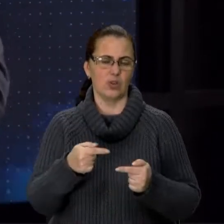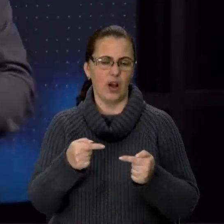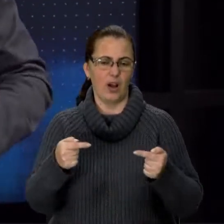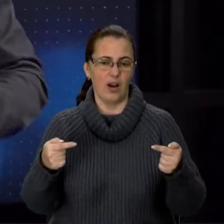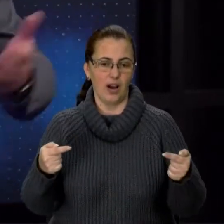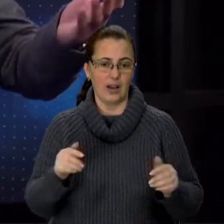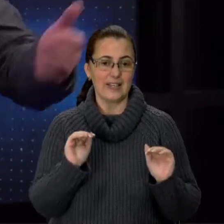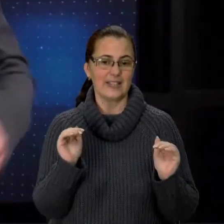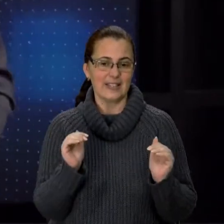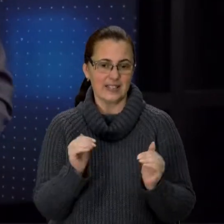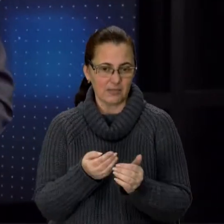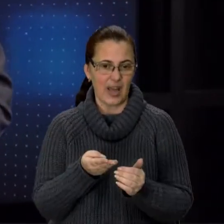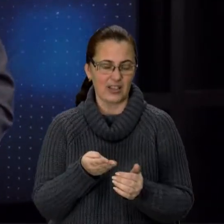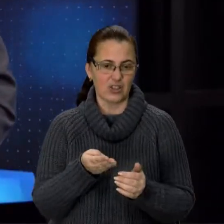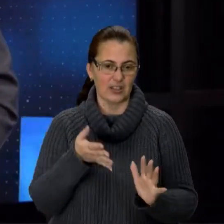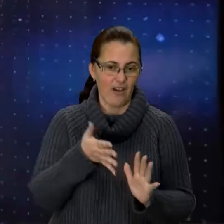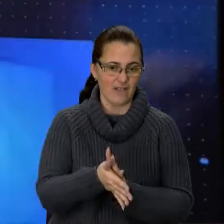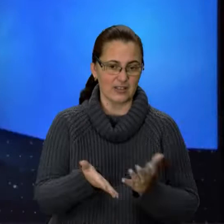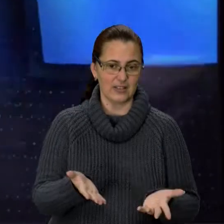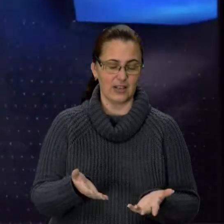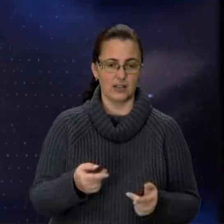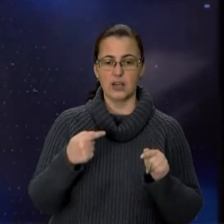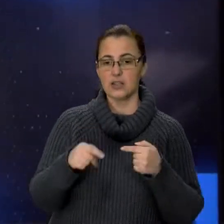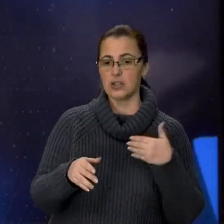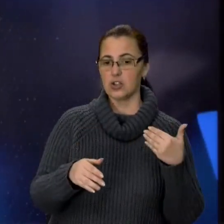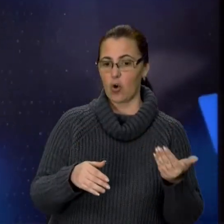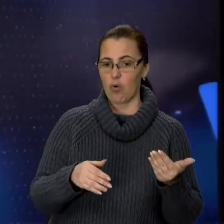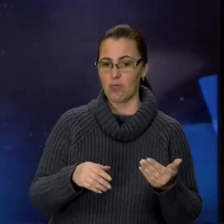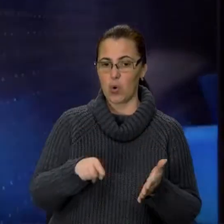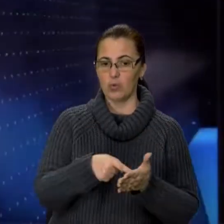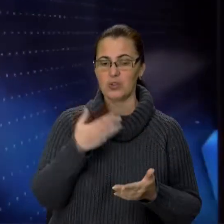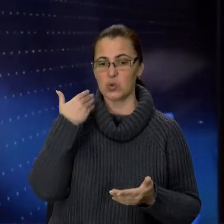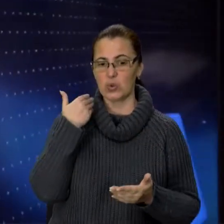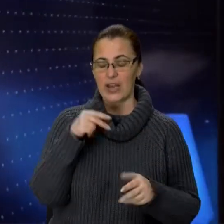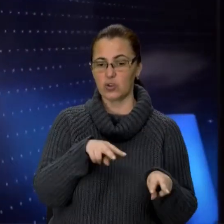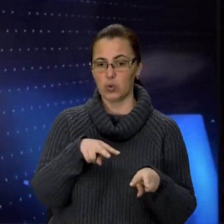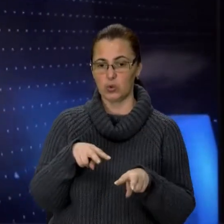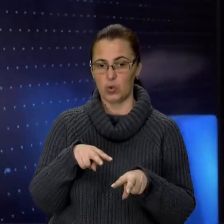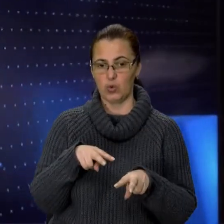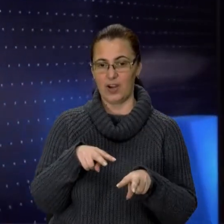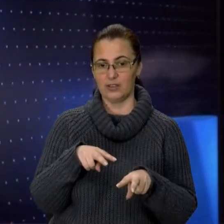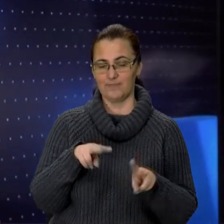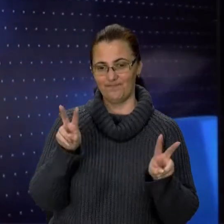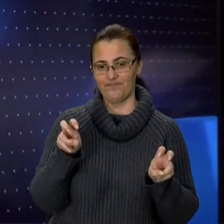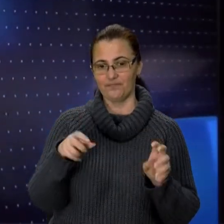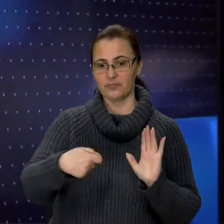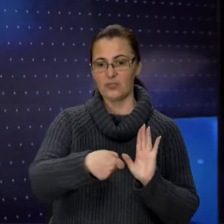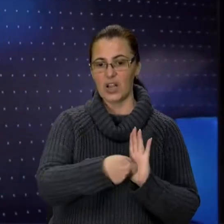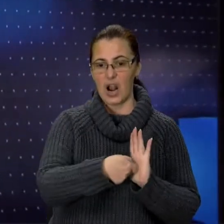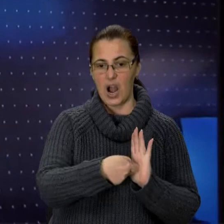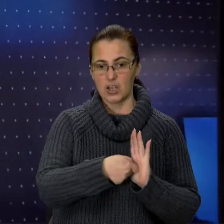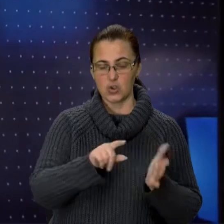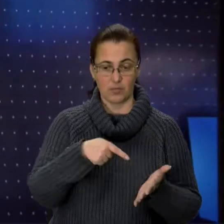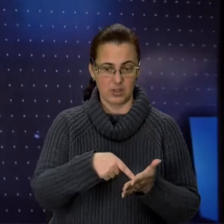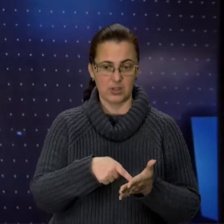решта. Ви зменшуєте лізинги, а не навпаки їх надуваєте. Але з іншого боку, місту легше контролювати, умовно кажучи, касу в комунальному